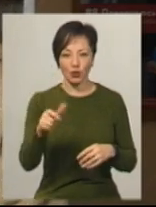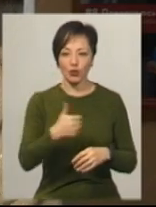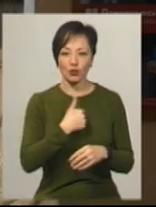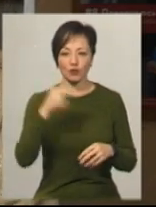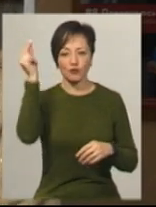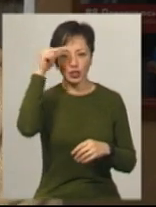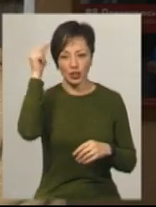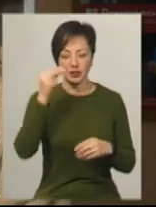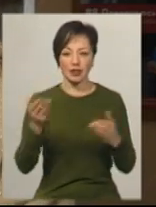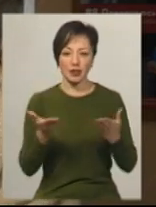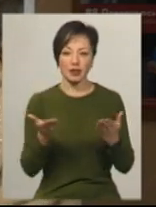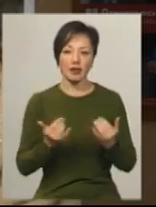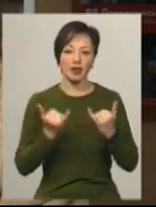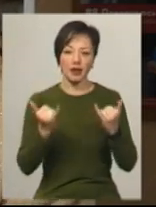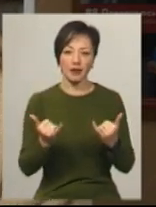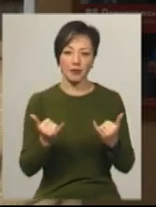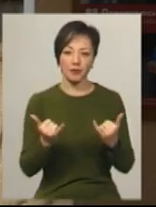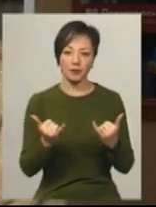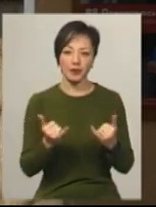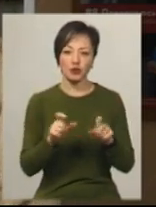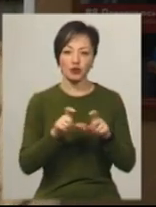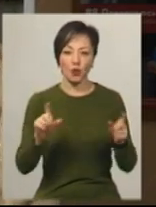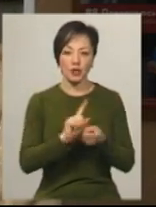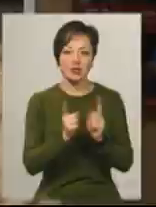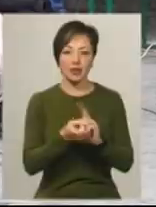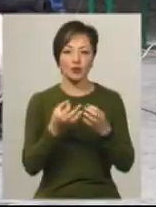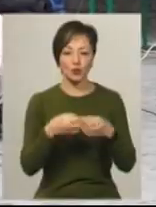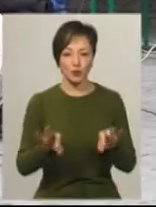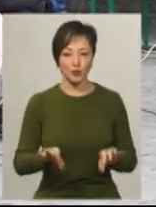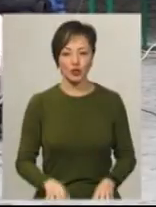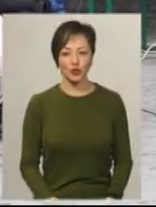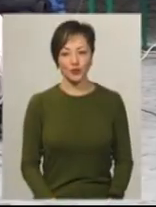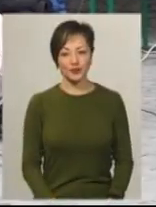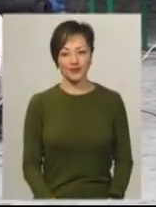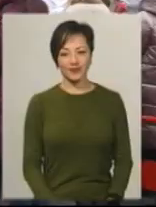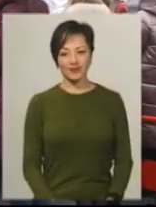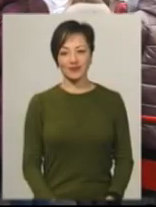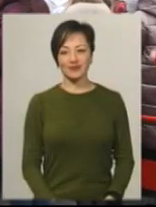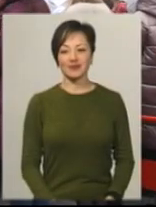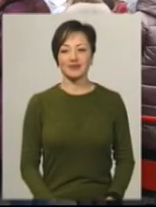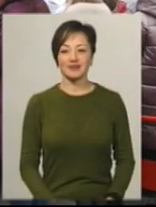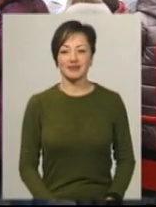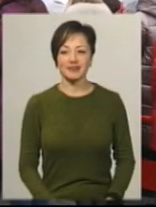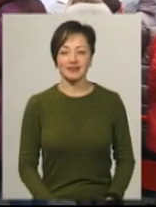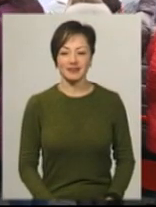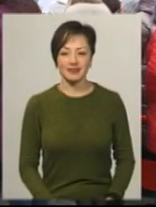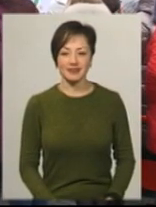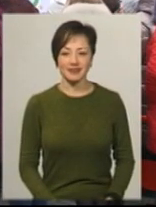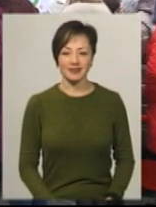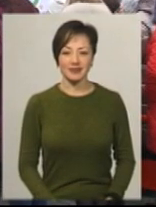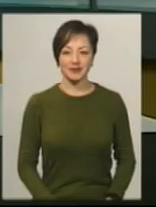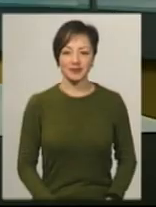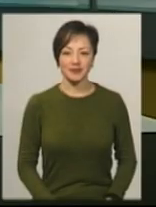хочуть вчитися, для яких вже школа стане доступнішою. Андрій Гуменій, Деміан Цегонік, новини на спільному, Хмельницький.